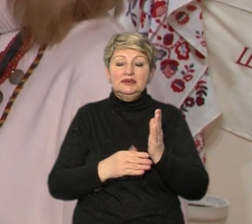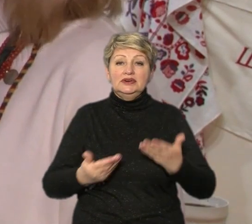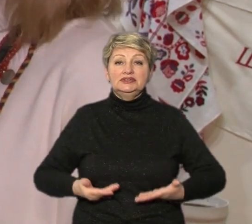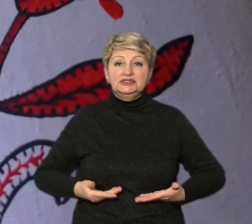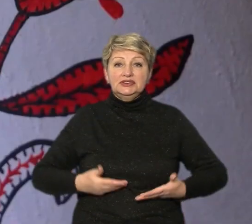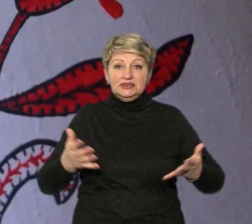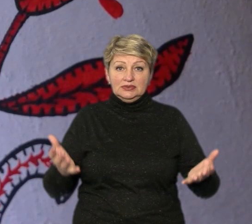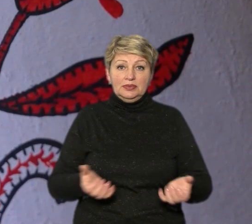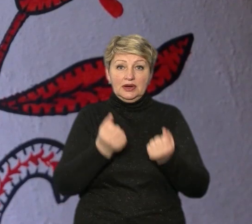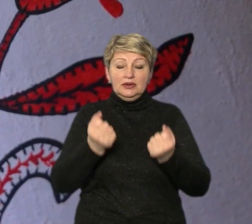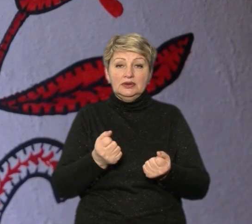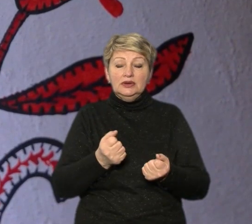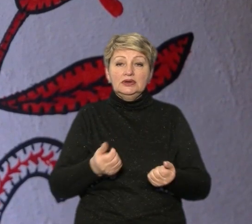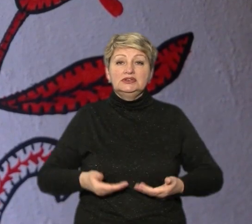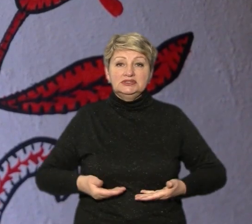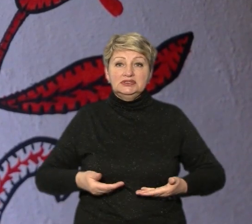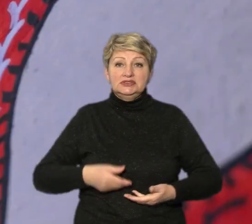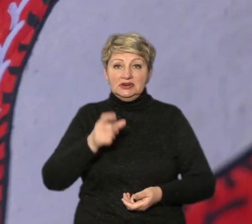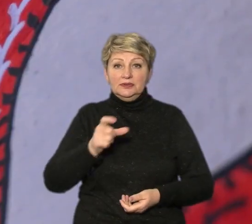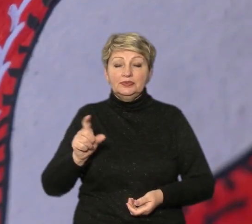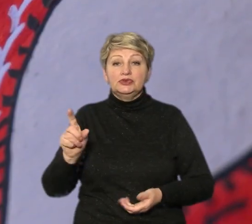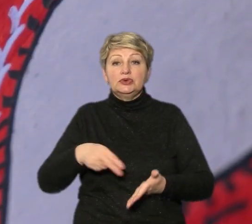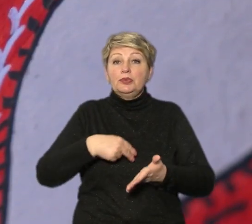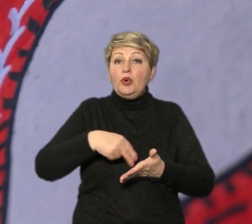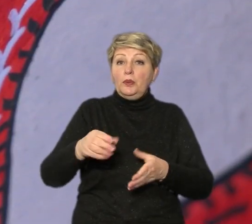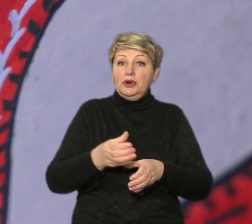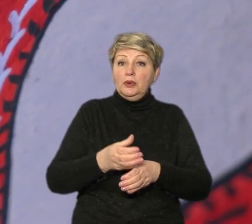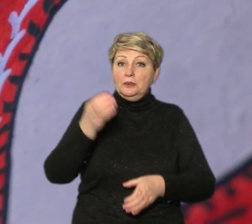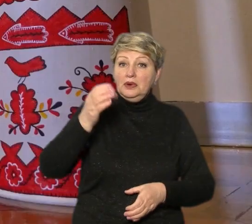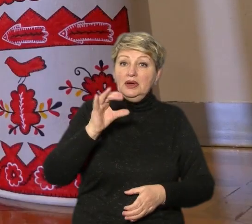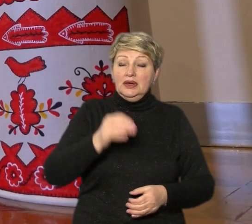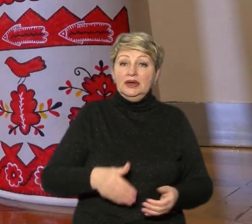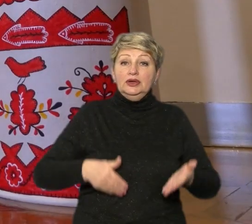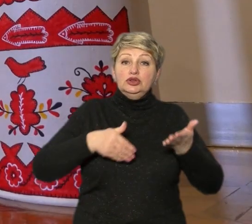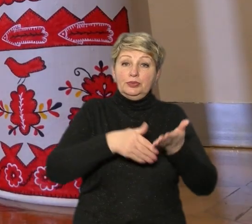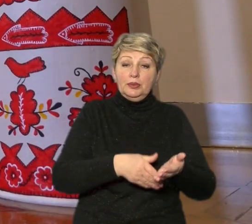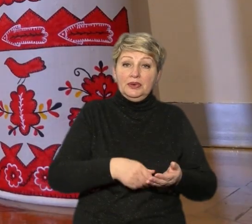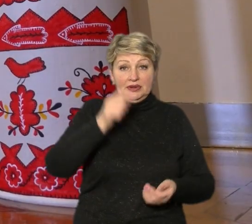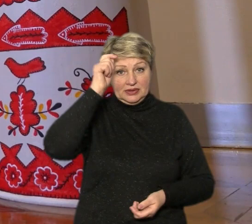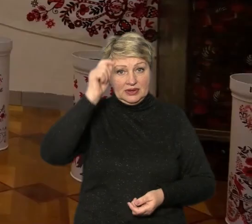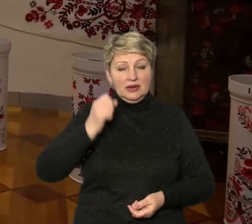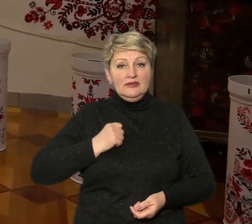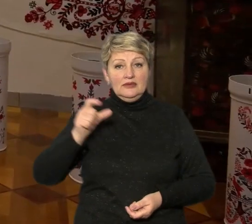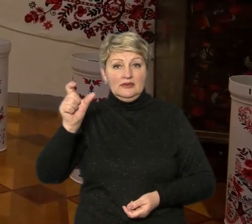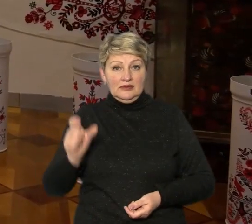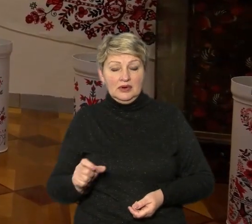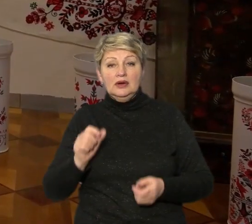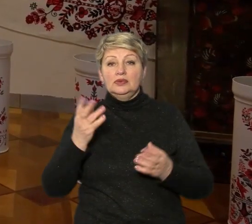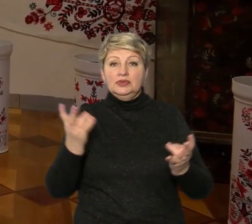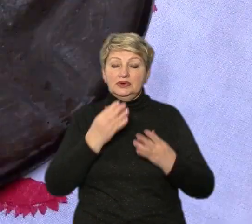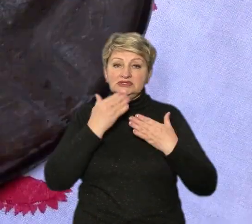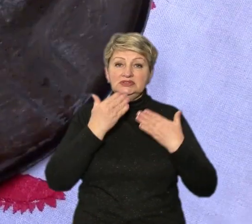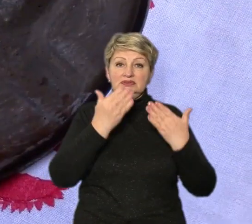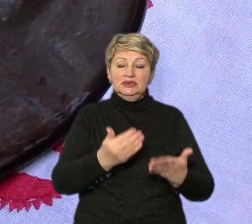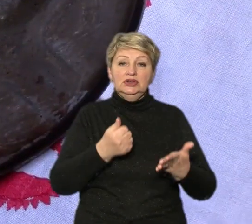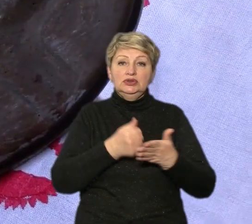життя. Додає, аби придбати тубус і допомогти бійцям, можна звернутися до відділу етнології музею. Наталія Черкашенко, Федір